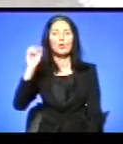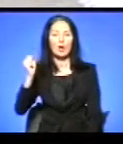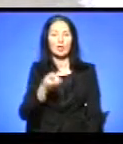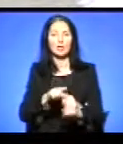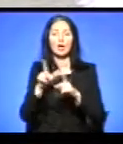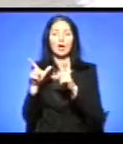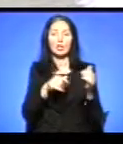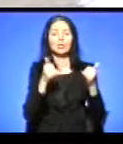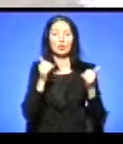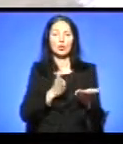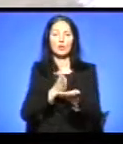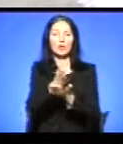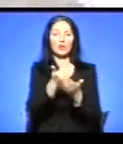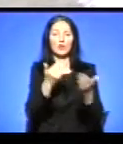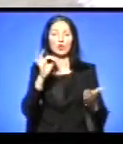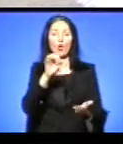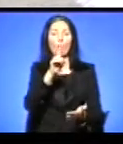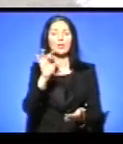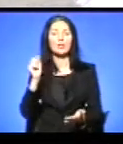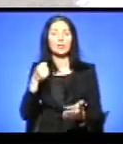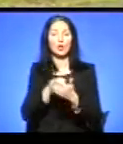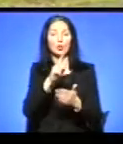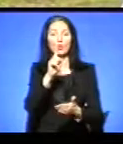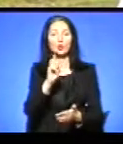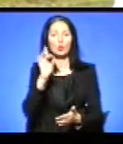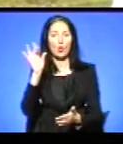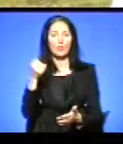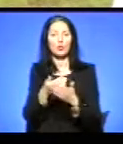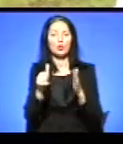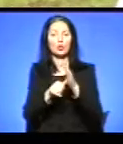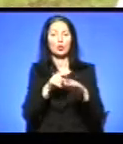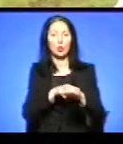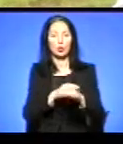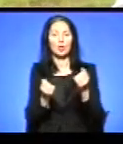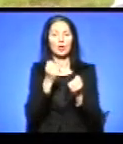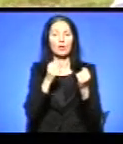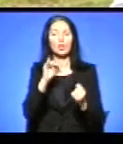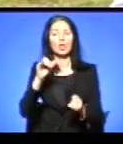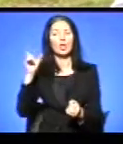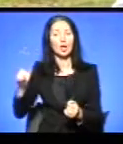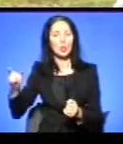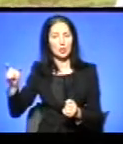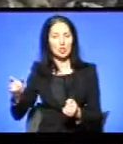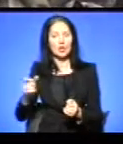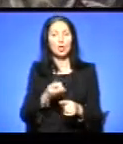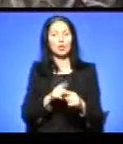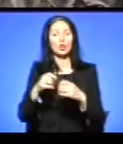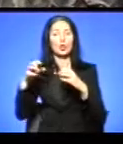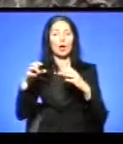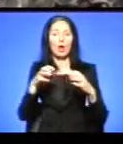сьогодні в напрямку від Озерної до Зборова біля 6-ї години. Водій і пасажир цього авто загинули на місці події.